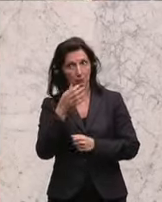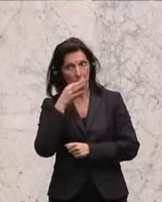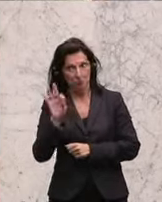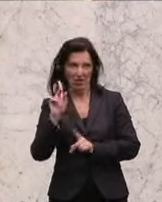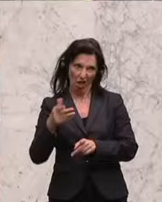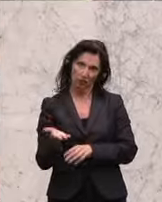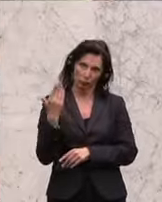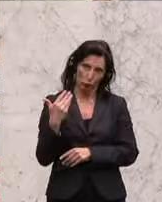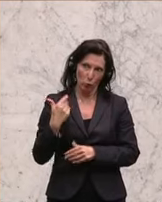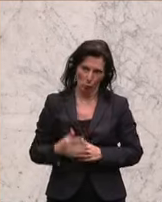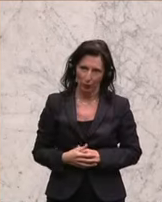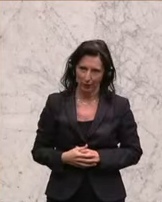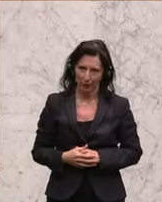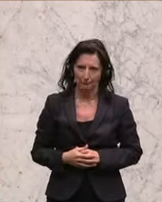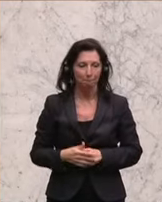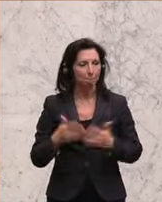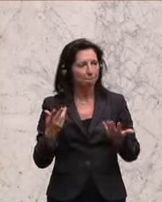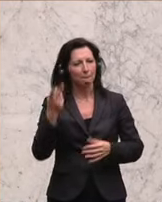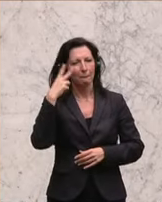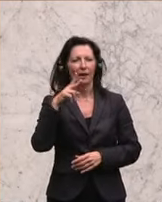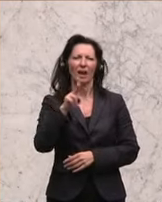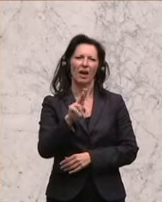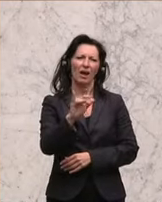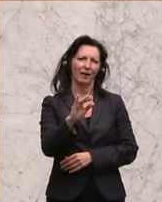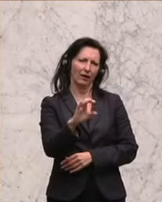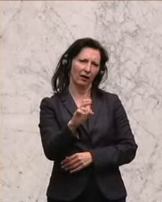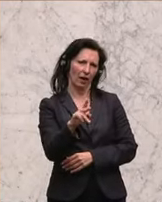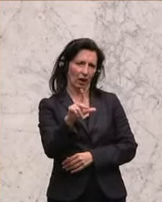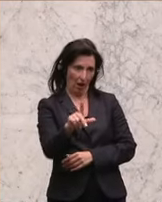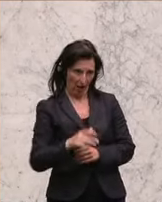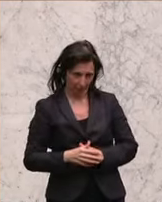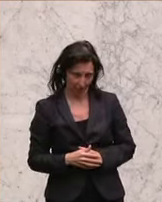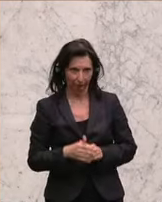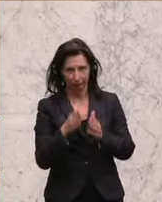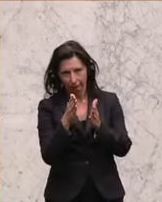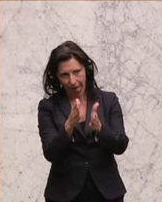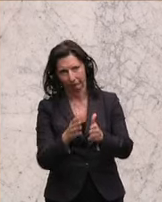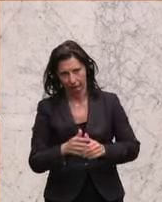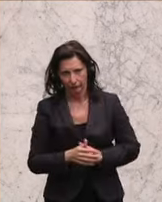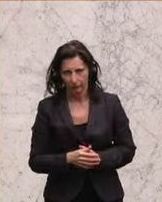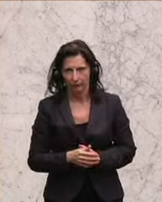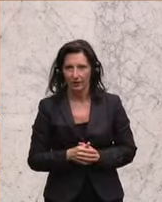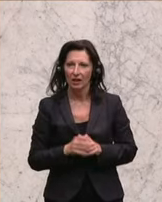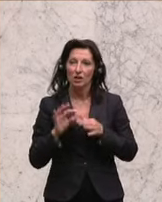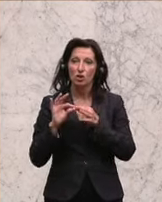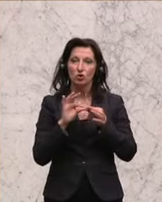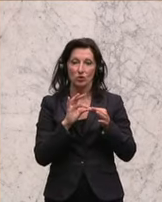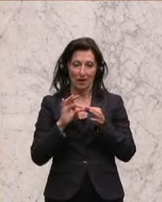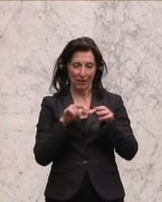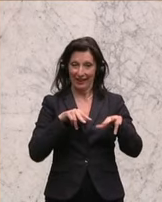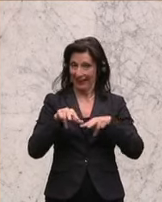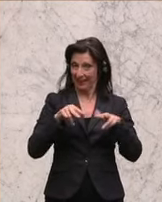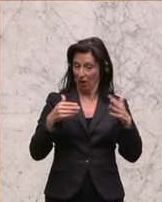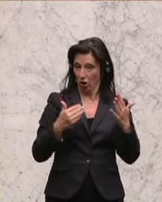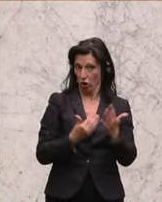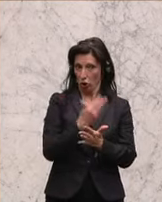der Vergangenheit. Und Herr Kickl, die Grünen haben in Bezug auf diese neue Regierung, da